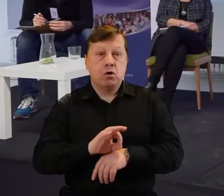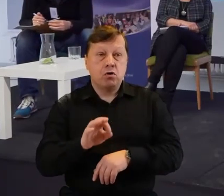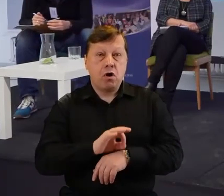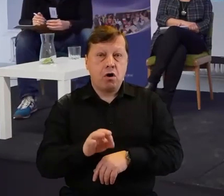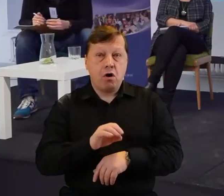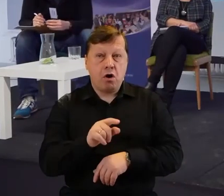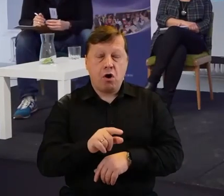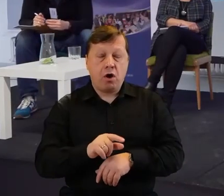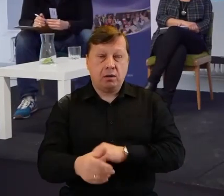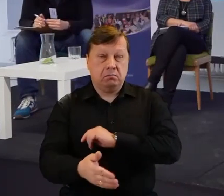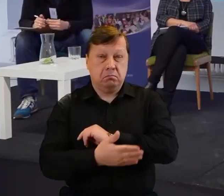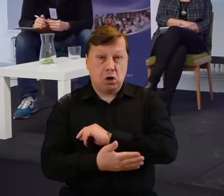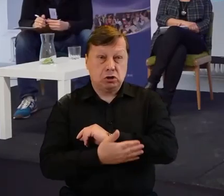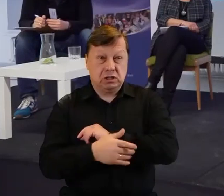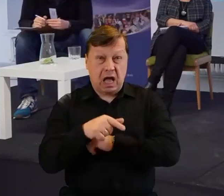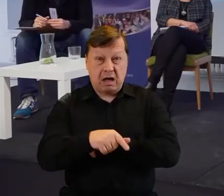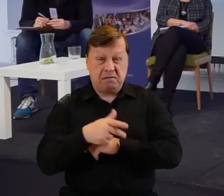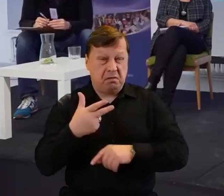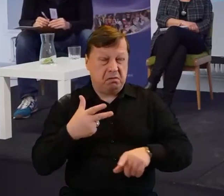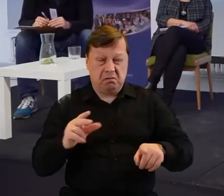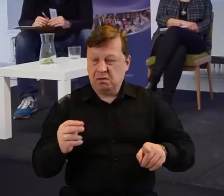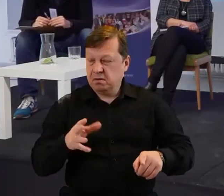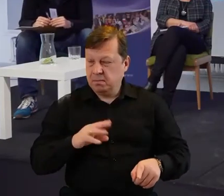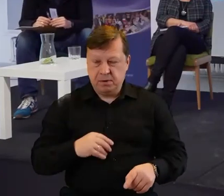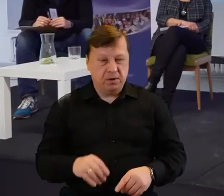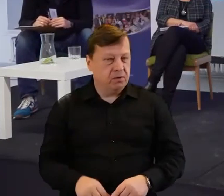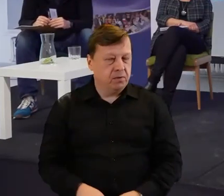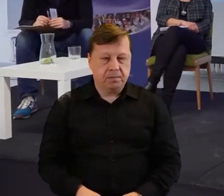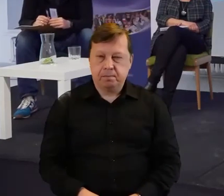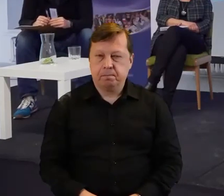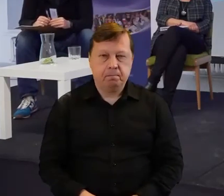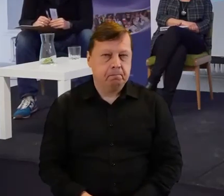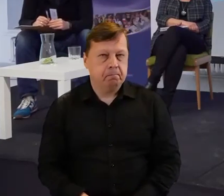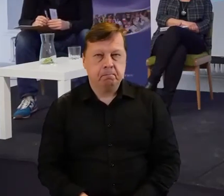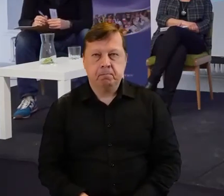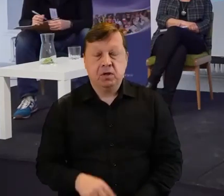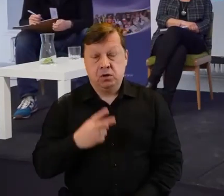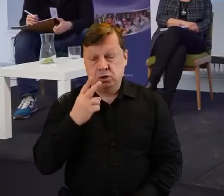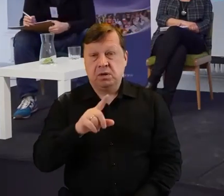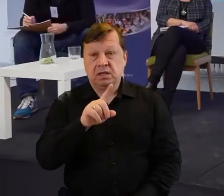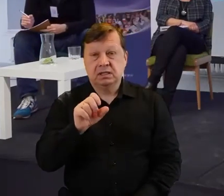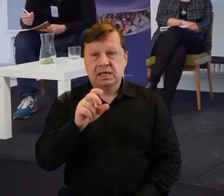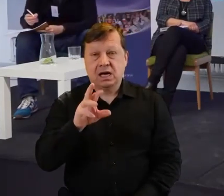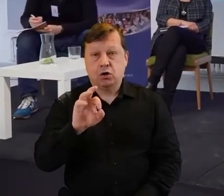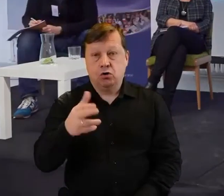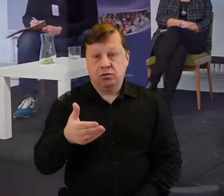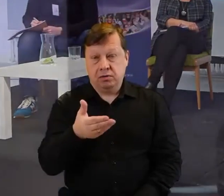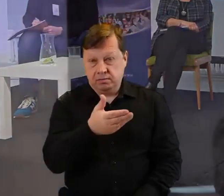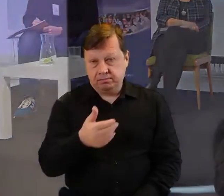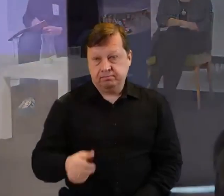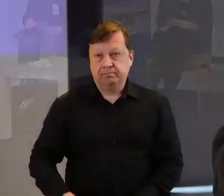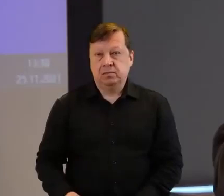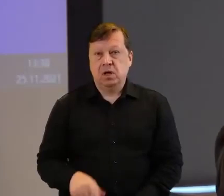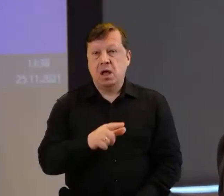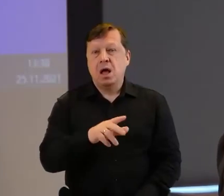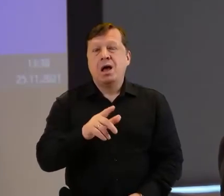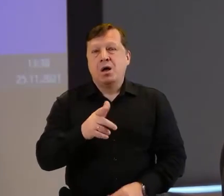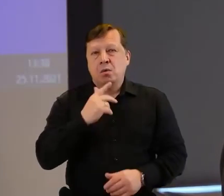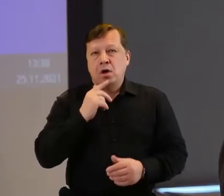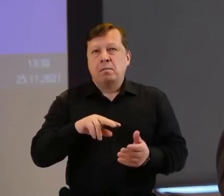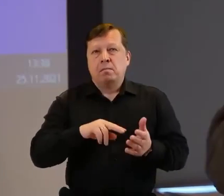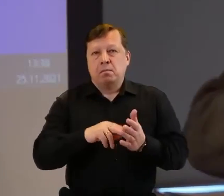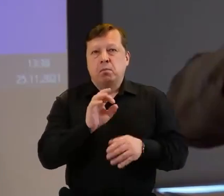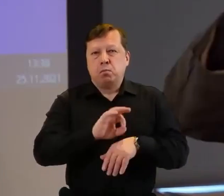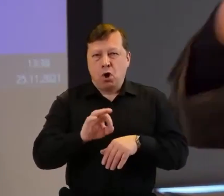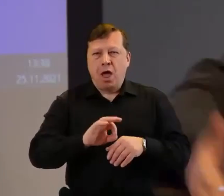opierała. Znowu wrócimy do zakonów. Tam elementy projektowe były, ale to nie był